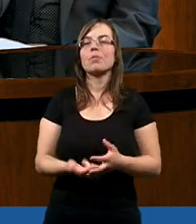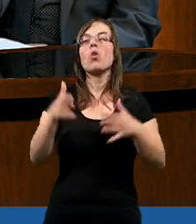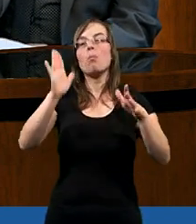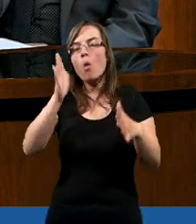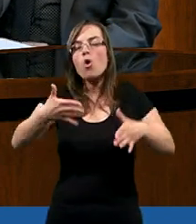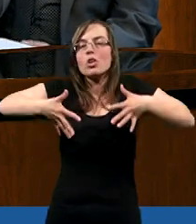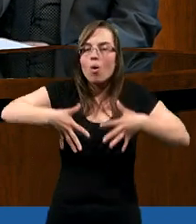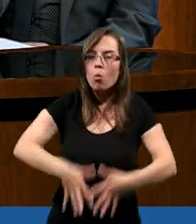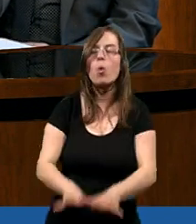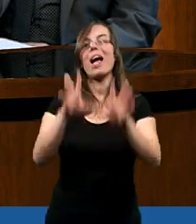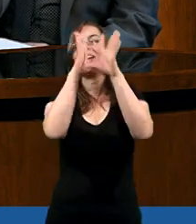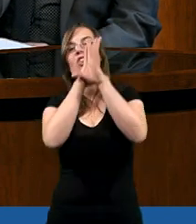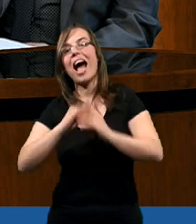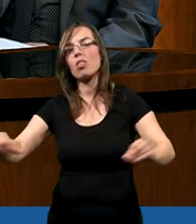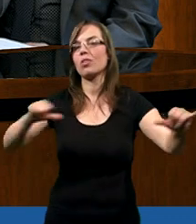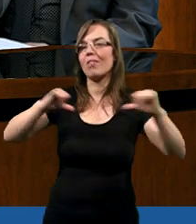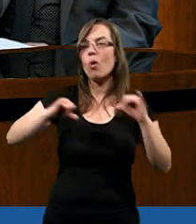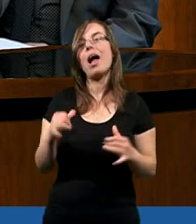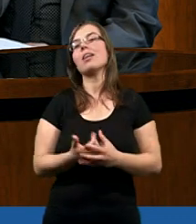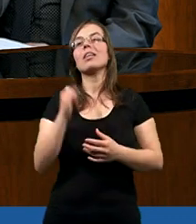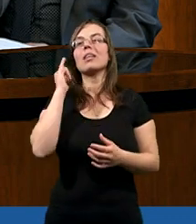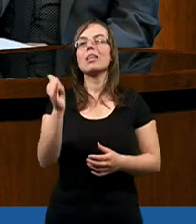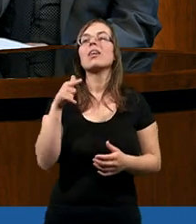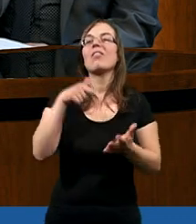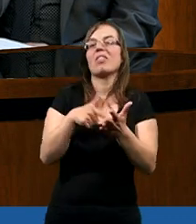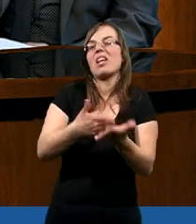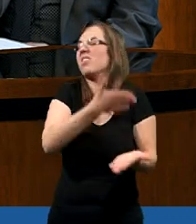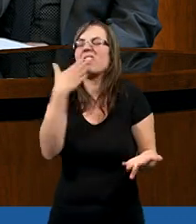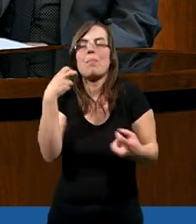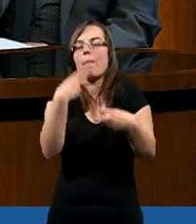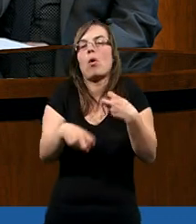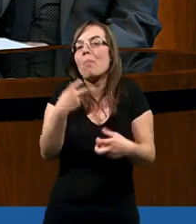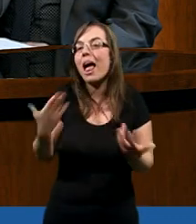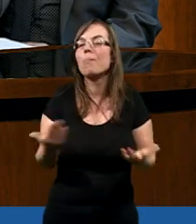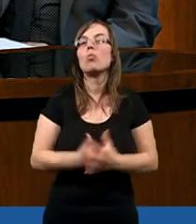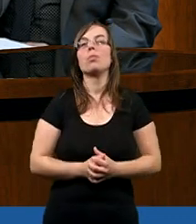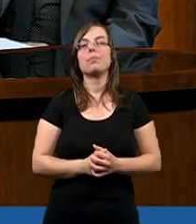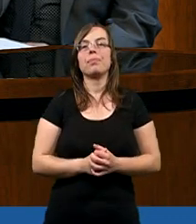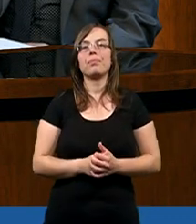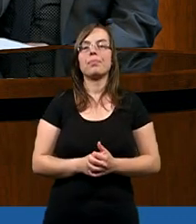Bądźcie ulegli, szanujcie władzę i wtedy nie ma problemu.